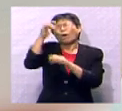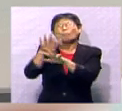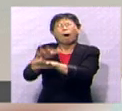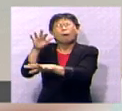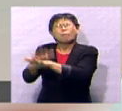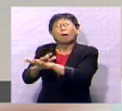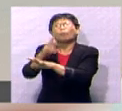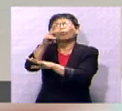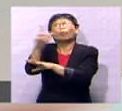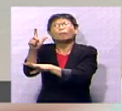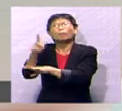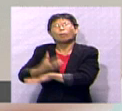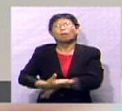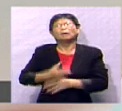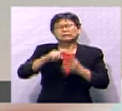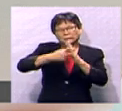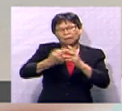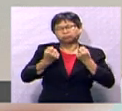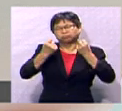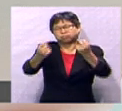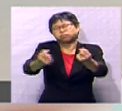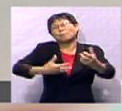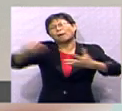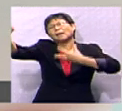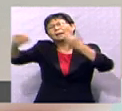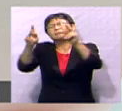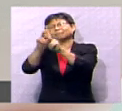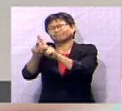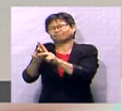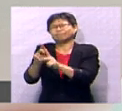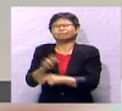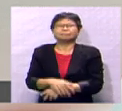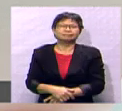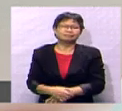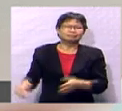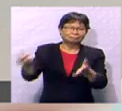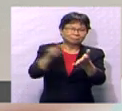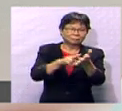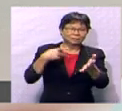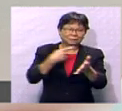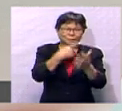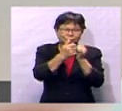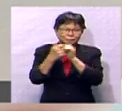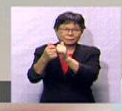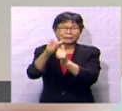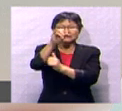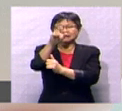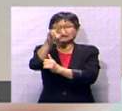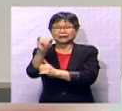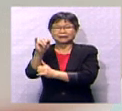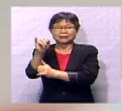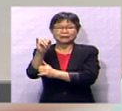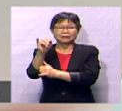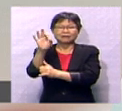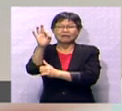ramai warga kota memulakan perjalanan pulang ke kampung halaman masing-masing. Ya, laporannya kita bersama dengan Siti Farah